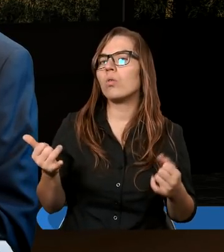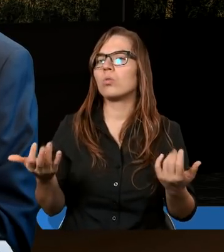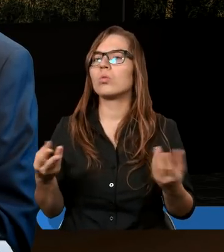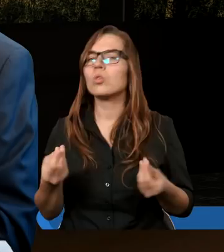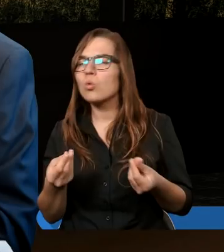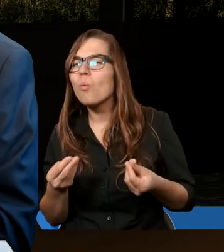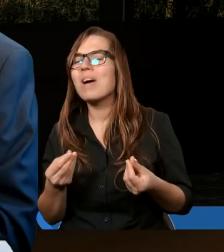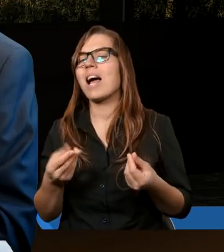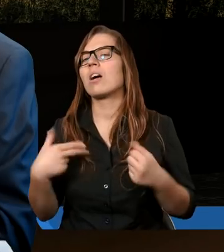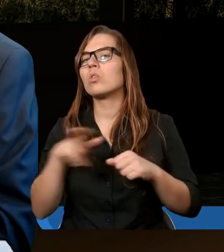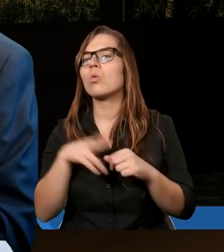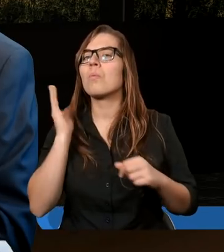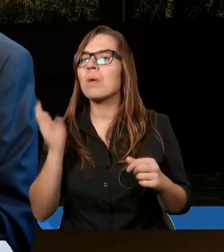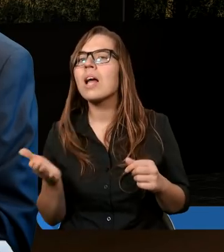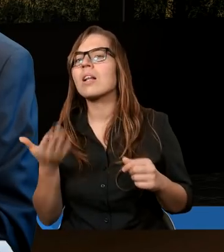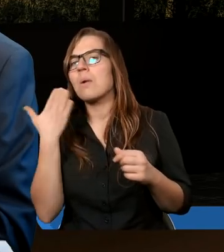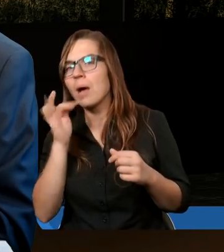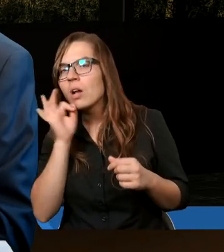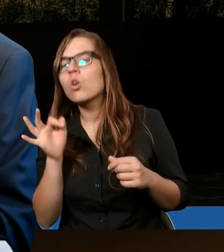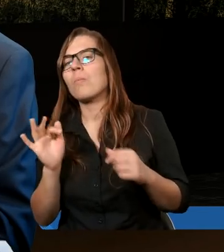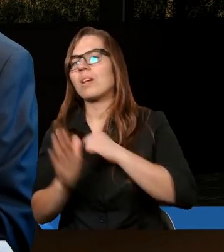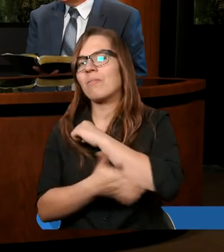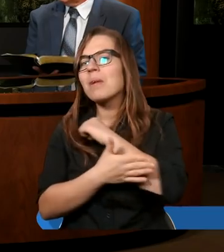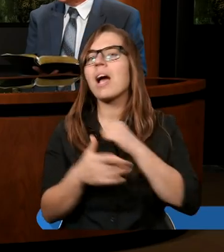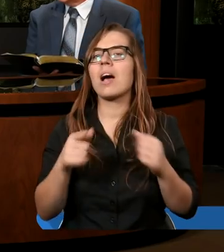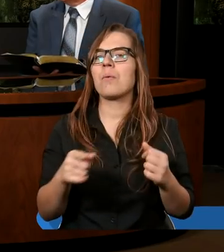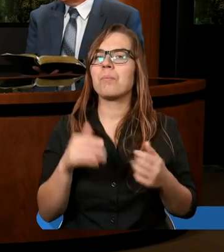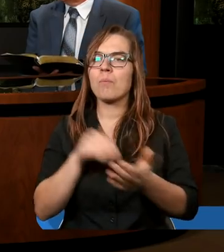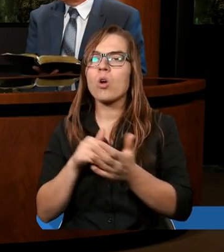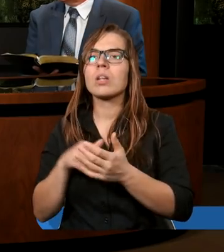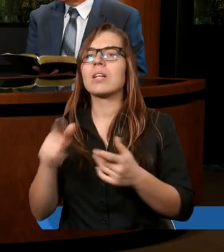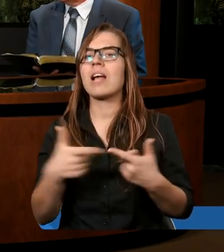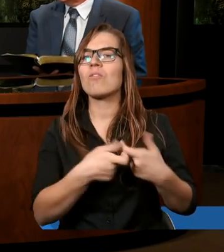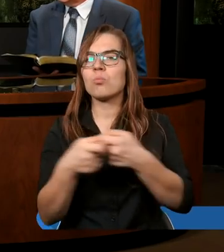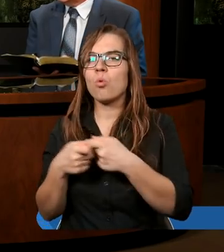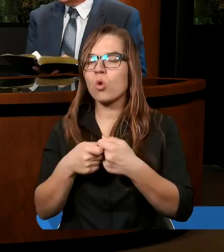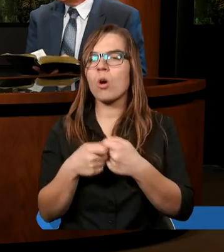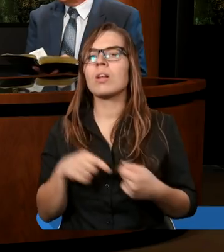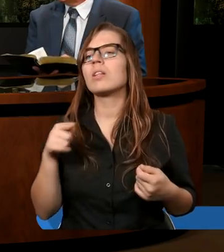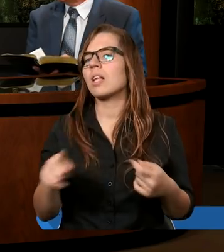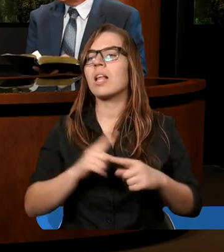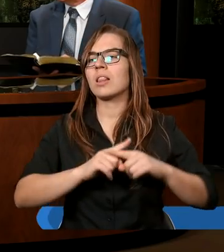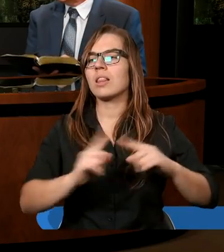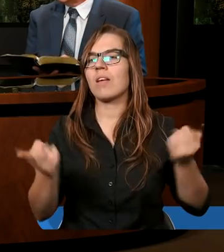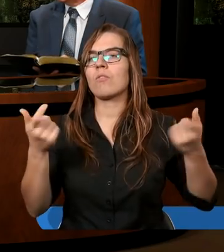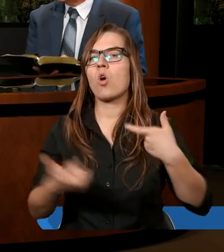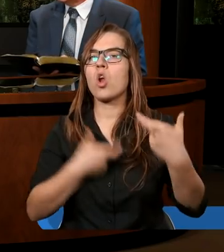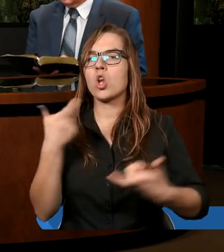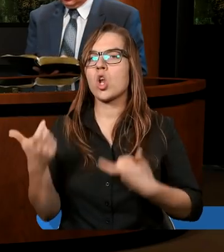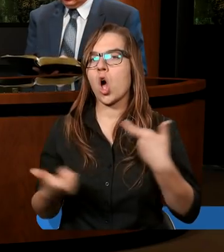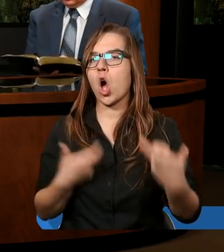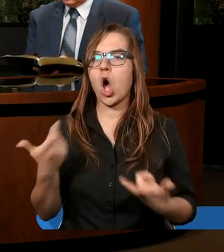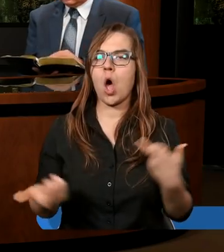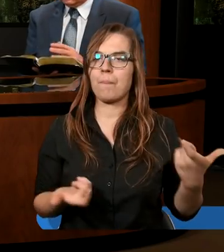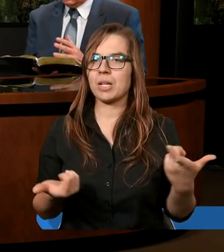sumę, która będzie bardzo dobrze wspierała potrzeby tej wspólnoty. Tego nie wolno robić.